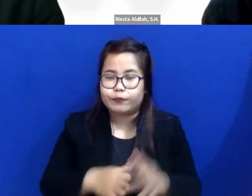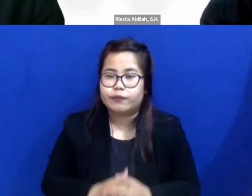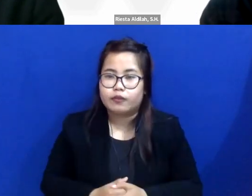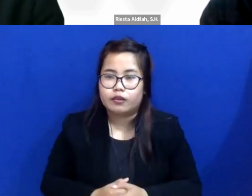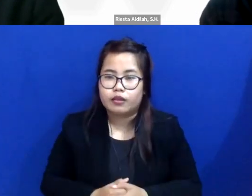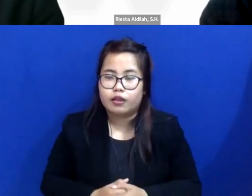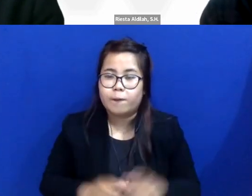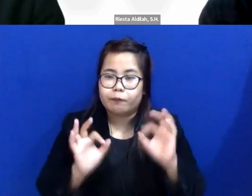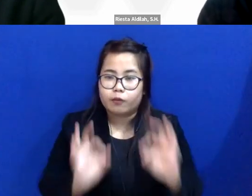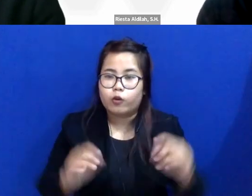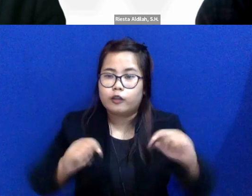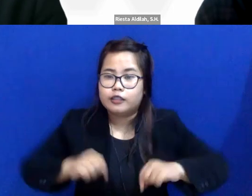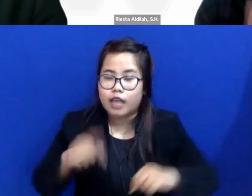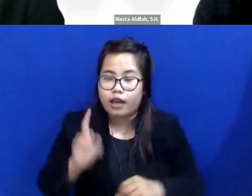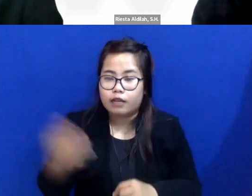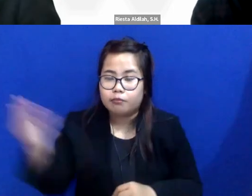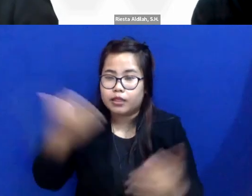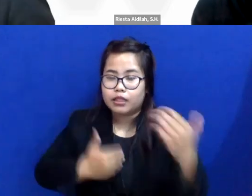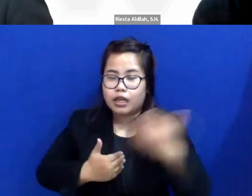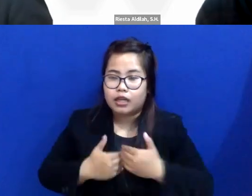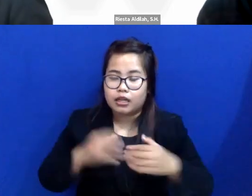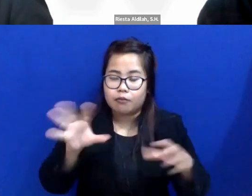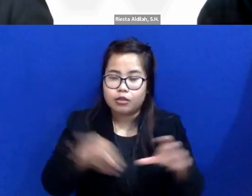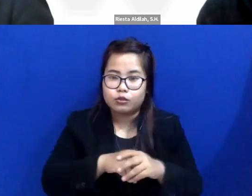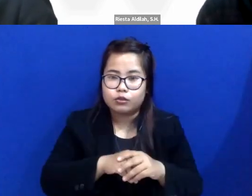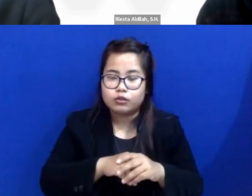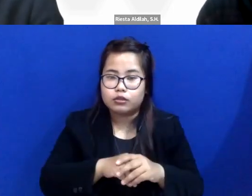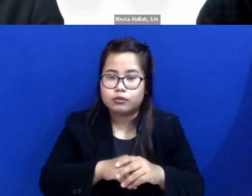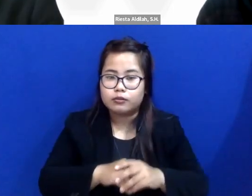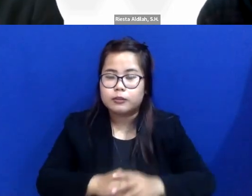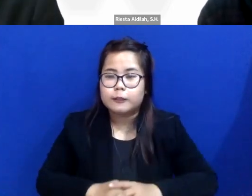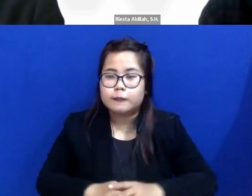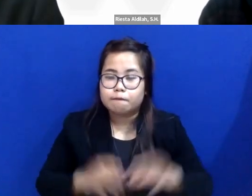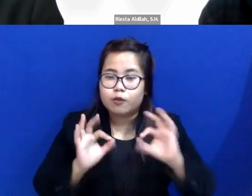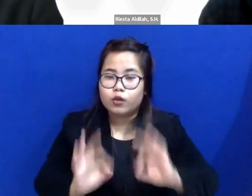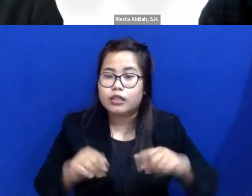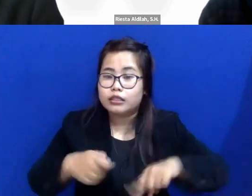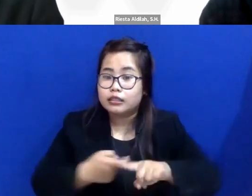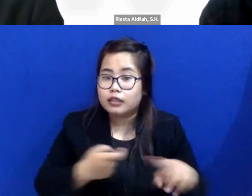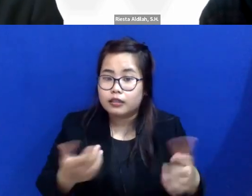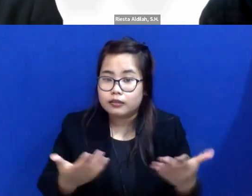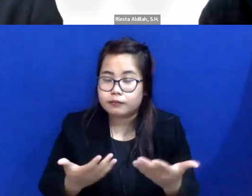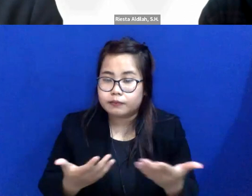Di sini sudah ada pertanyaan yang masuk dari rekan